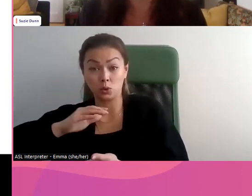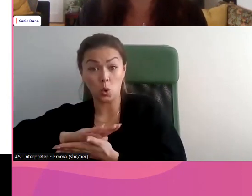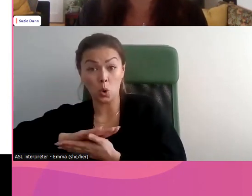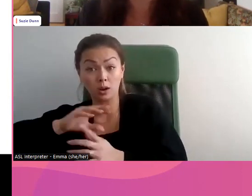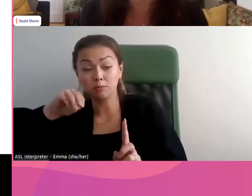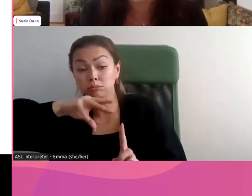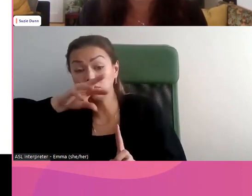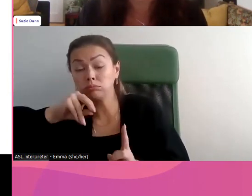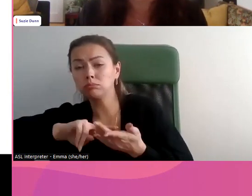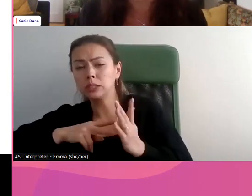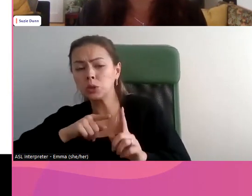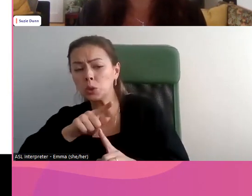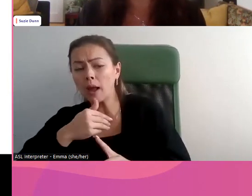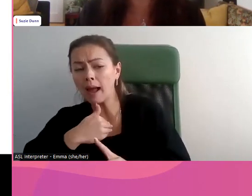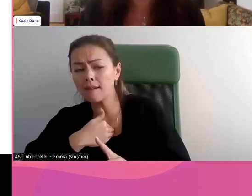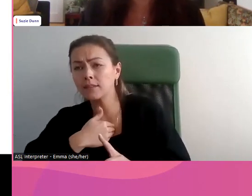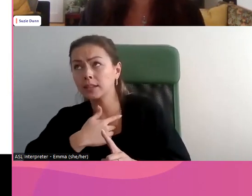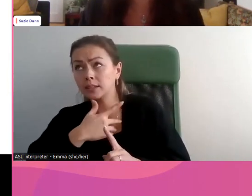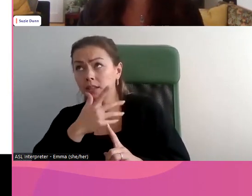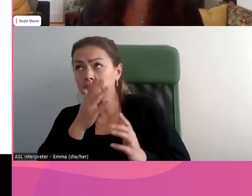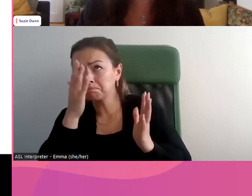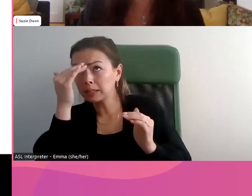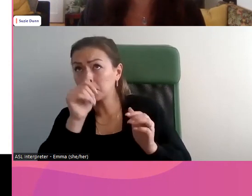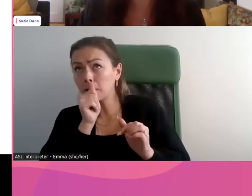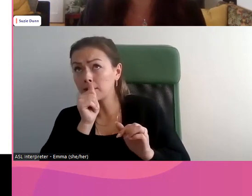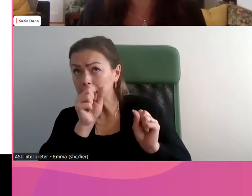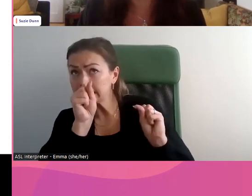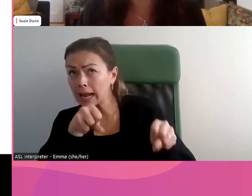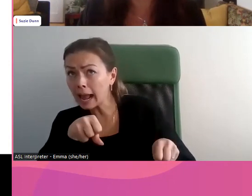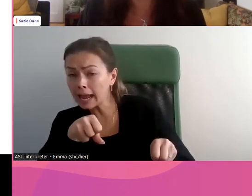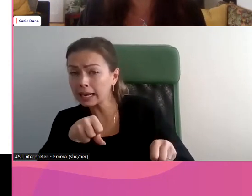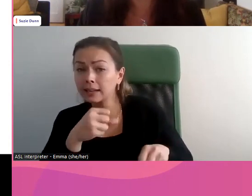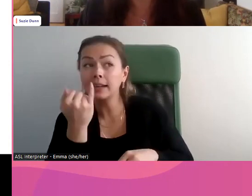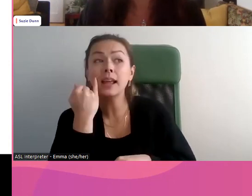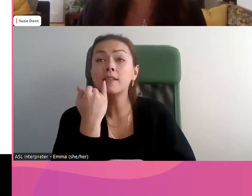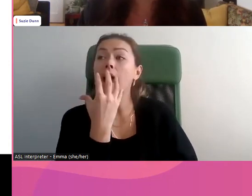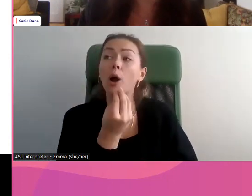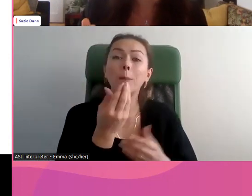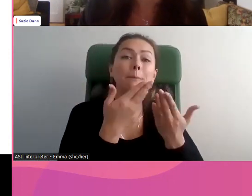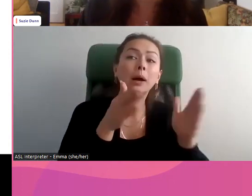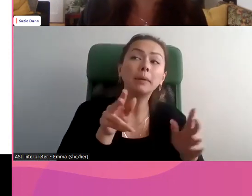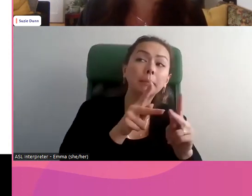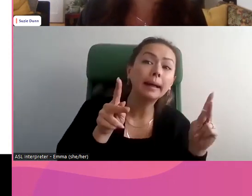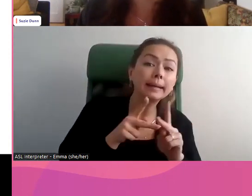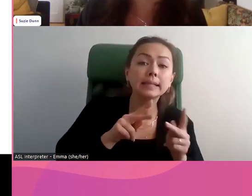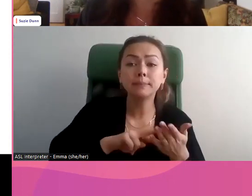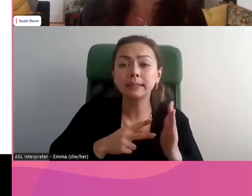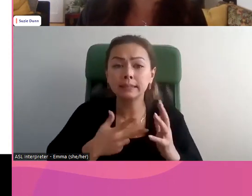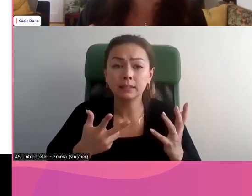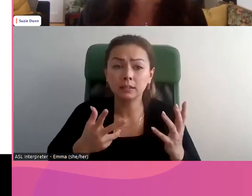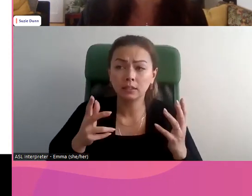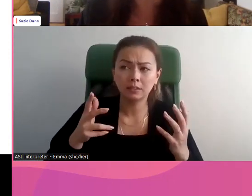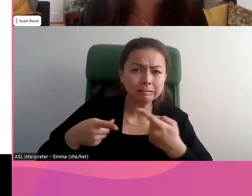Cour suprême du Canada a déterminé que les filles ont effet droit à cette attente raisonnable de